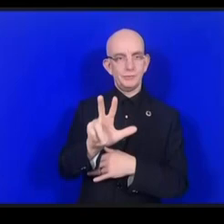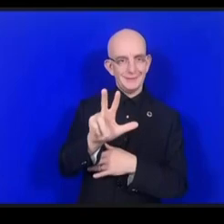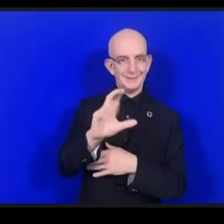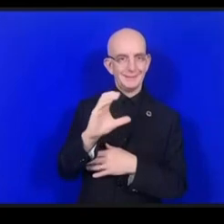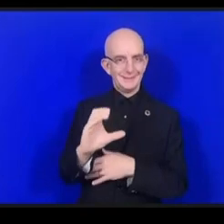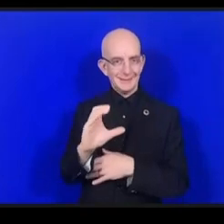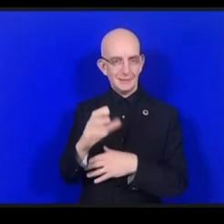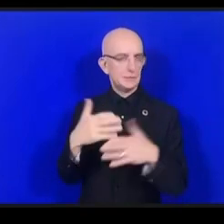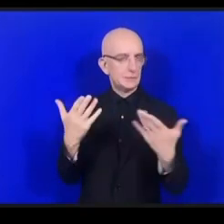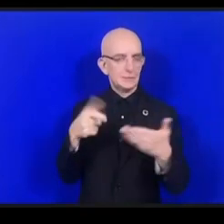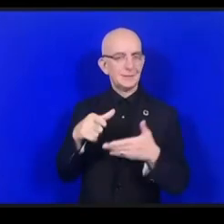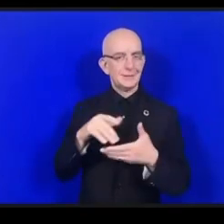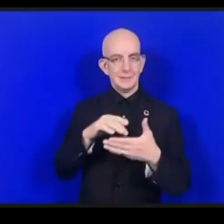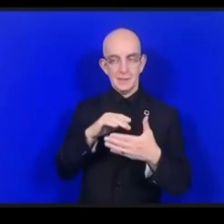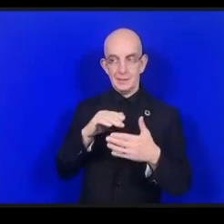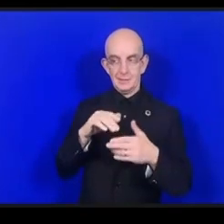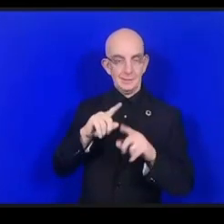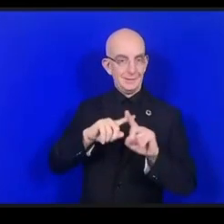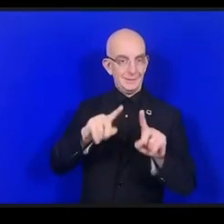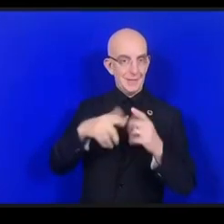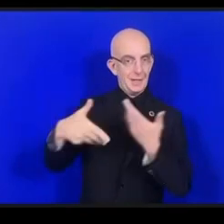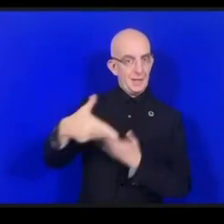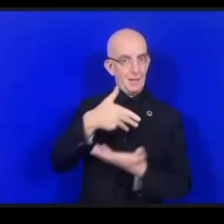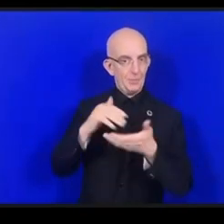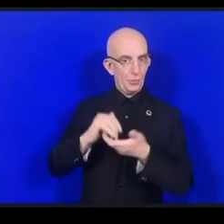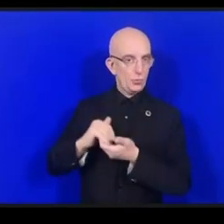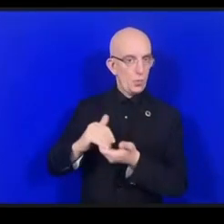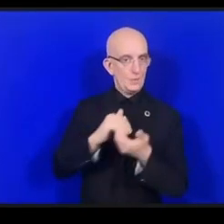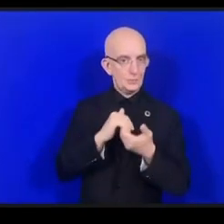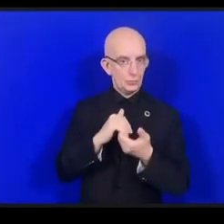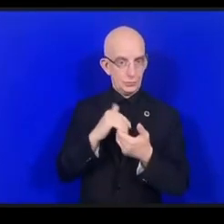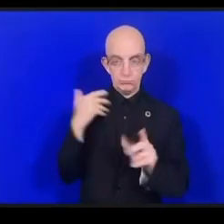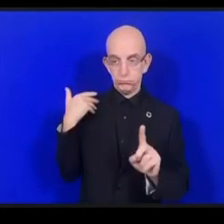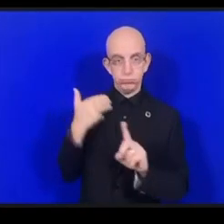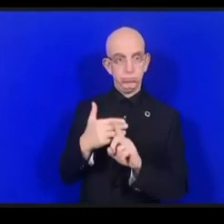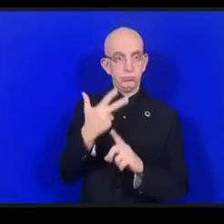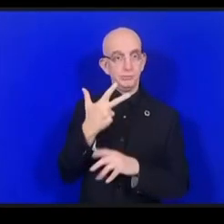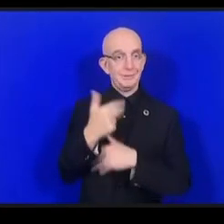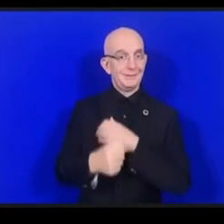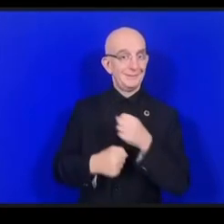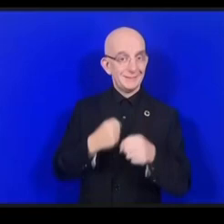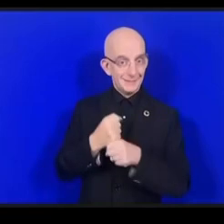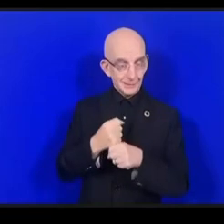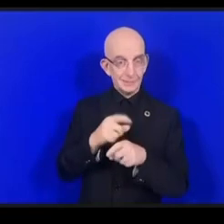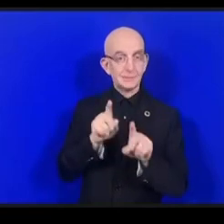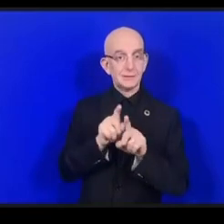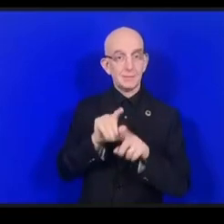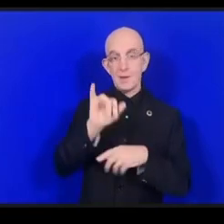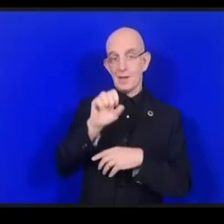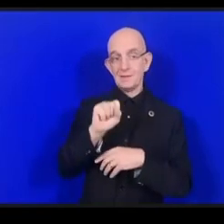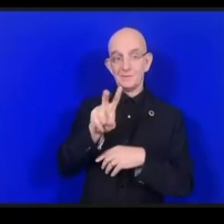ديناميكي اس3 هي تتعلق ب